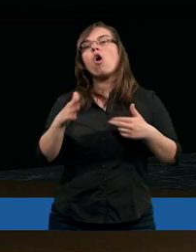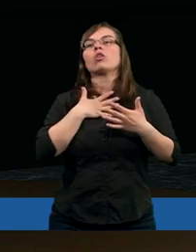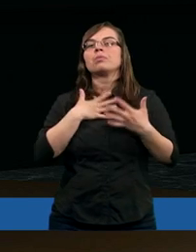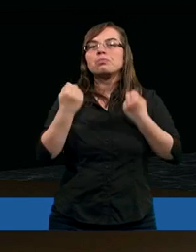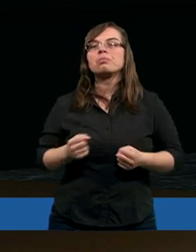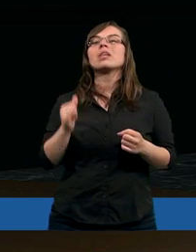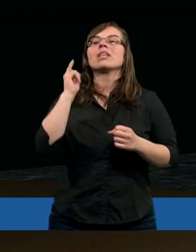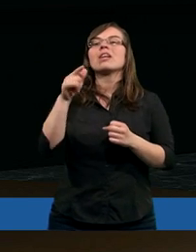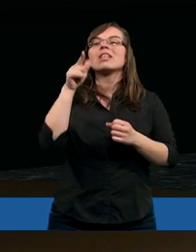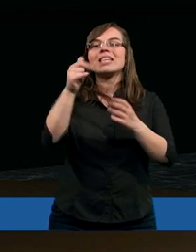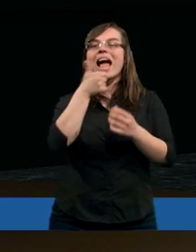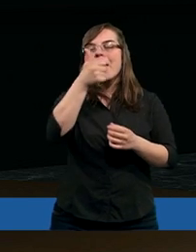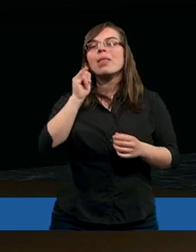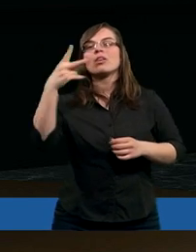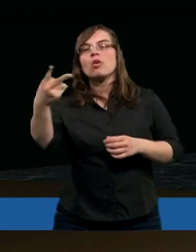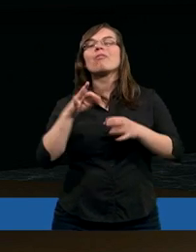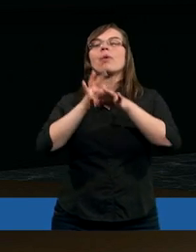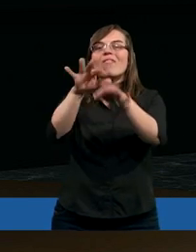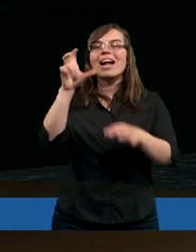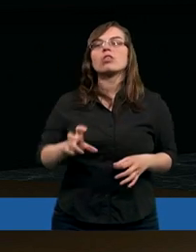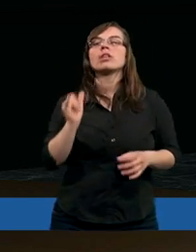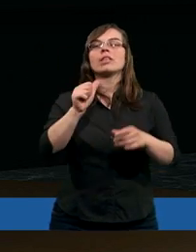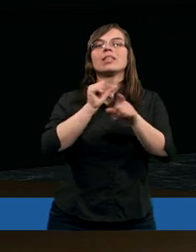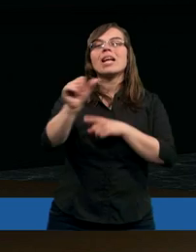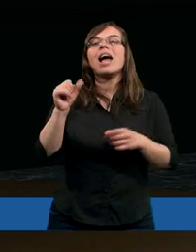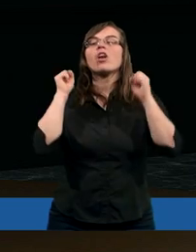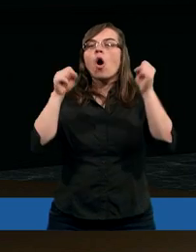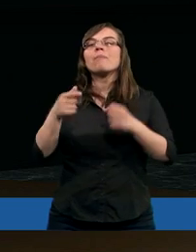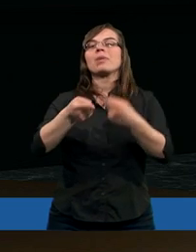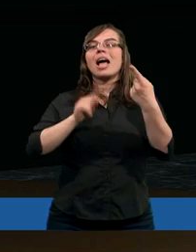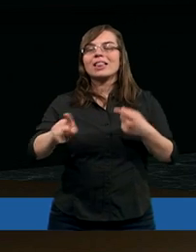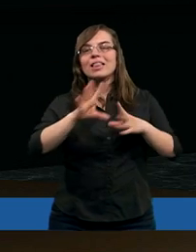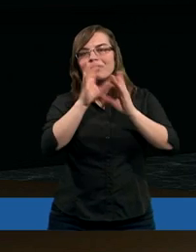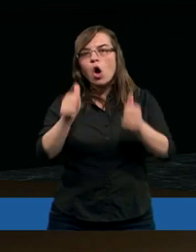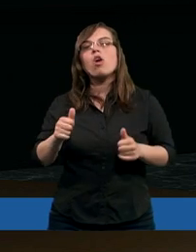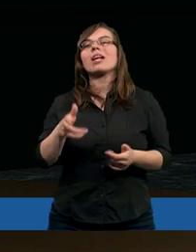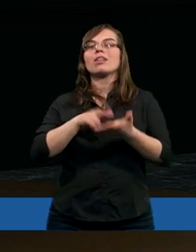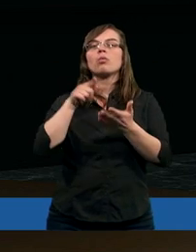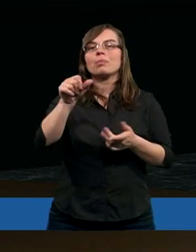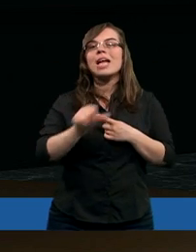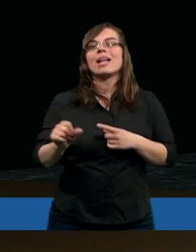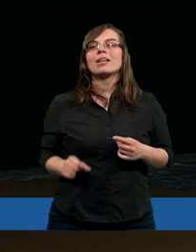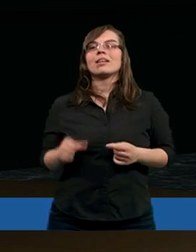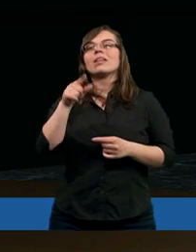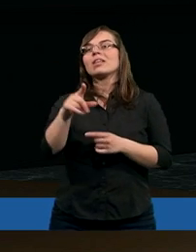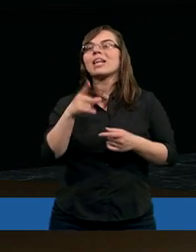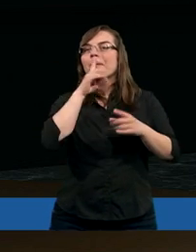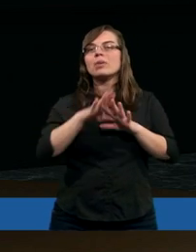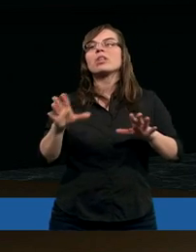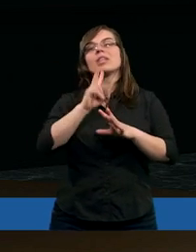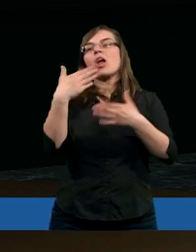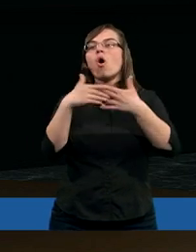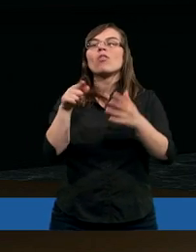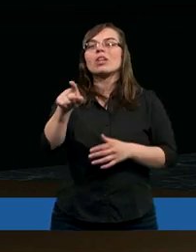i nie otworzył swoich ust jak jagnie na rzeź prowadzone, jak owca przed tymi, którzy ją strzygą. Zamilkł i nie